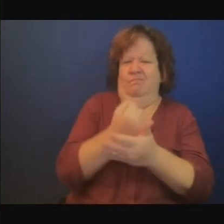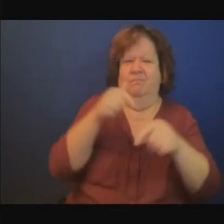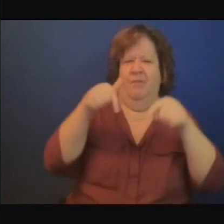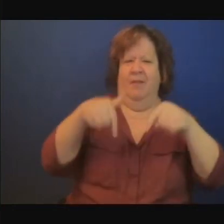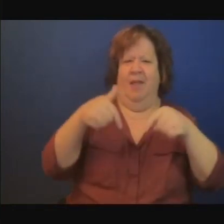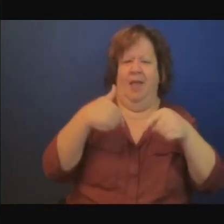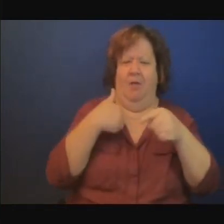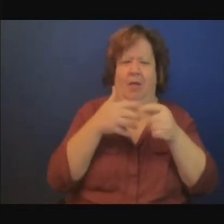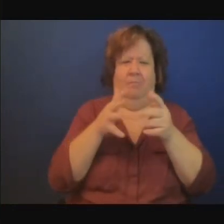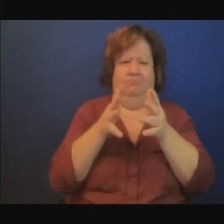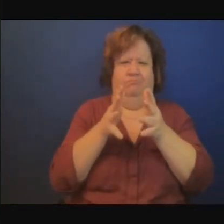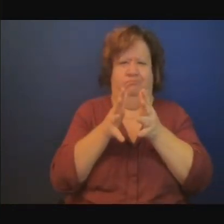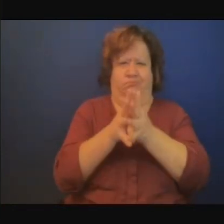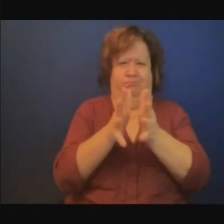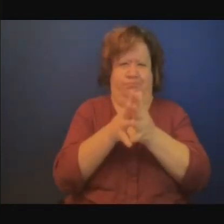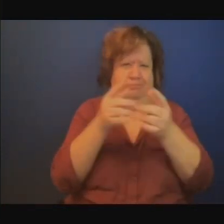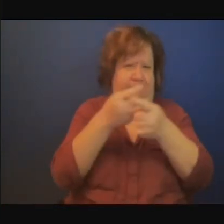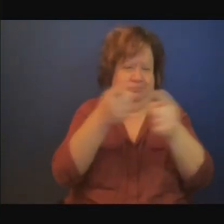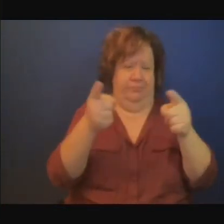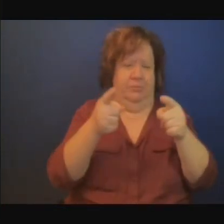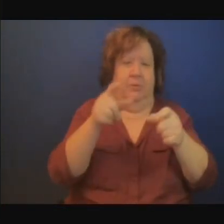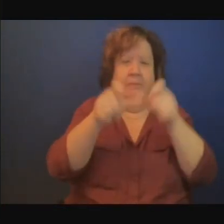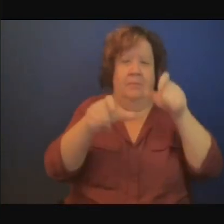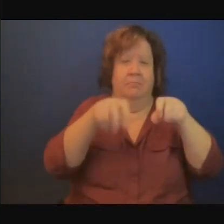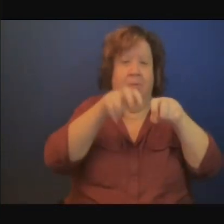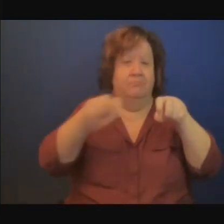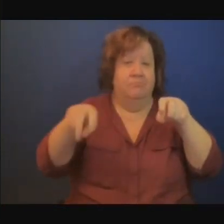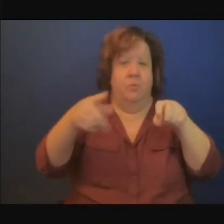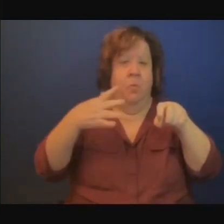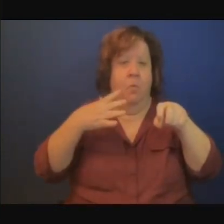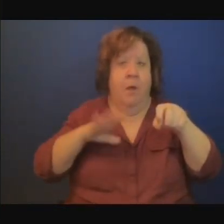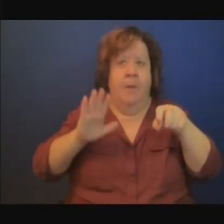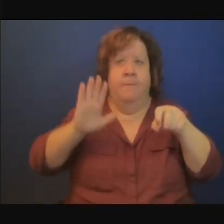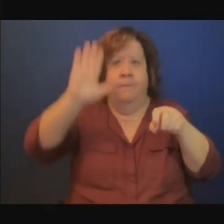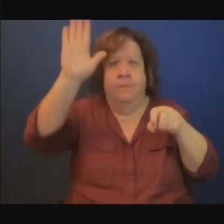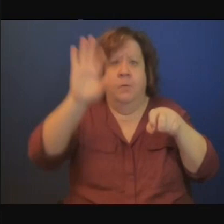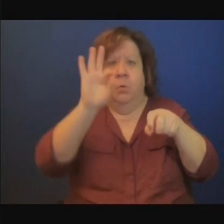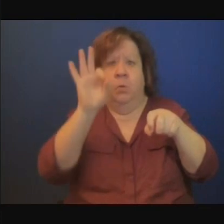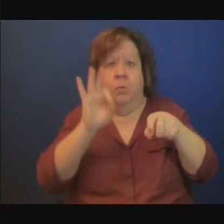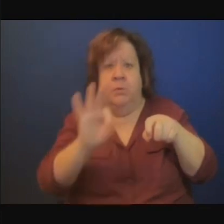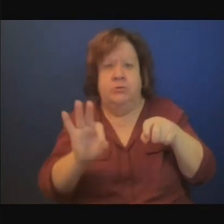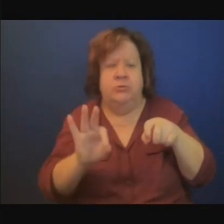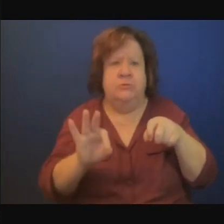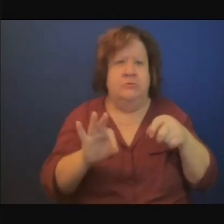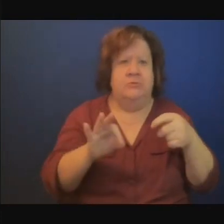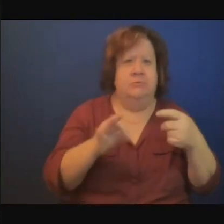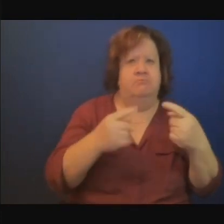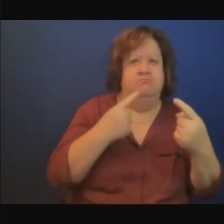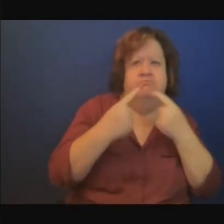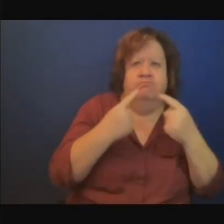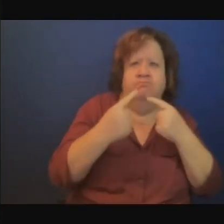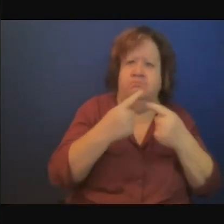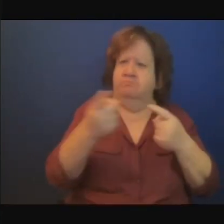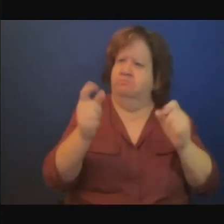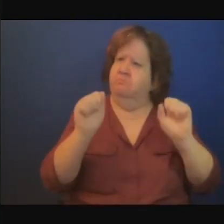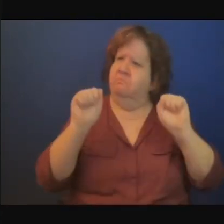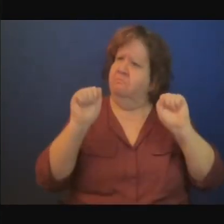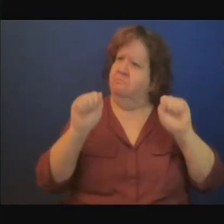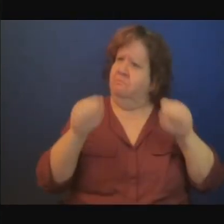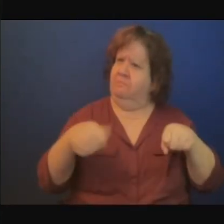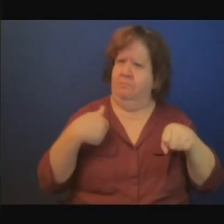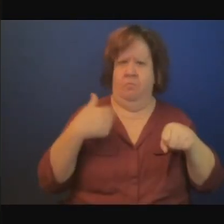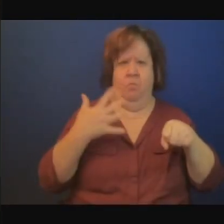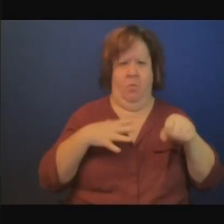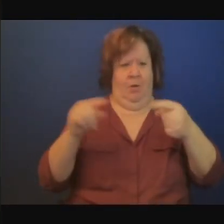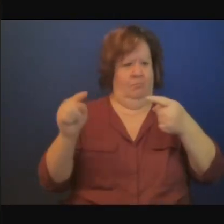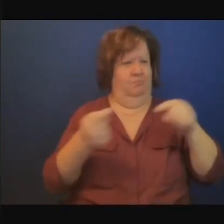panel souhaite prendre la parole, si vous avez des questions, commentaires, je suis là en fait pour faire décoller un peu la conversation, mais n'hésitez